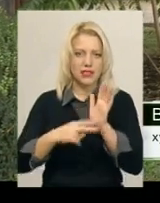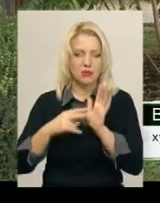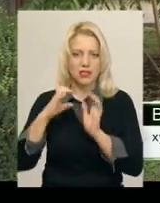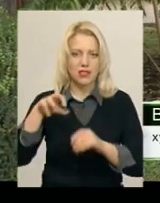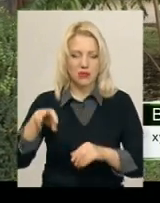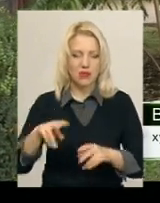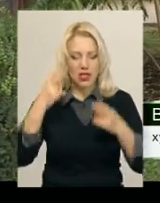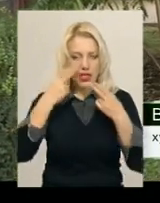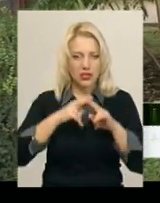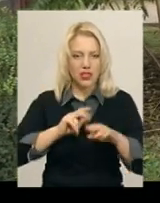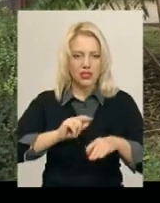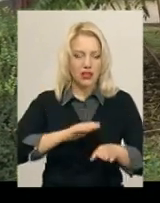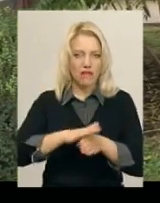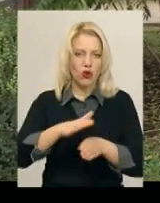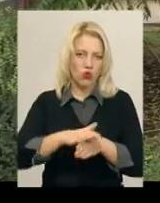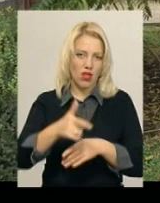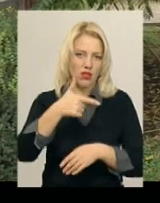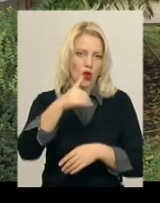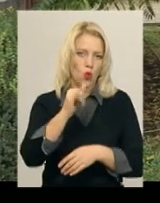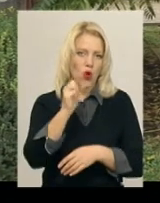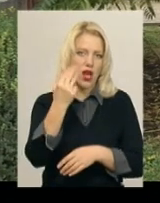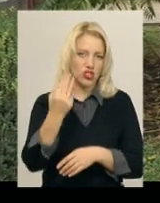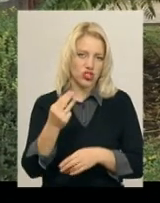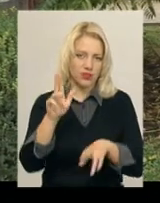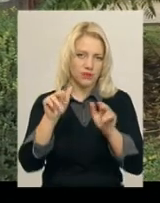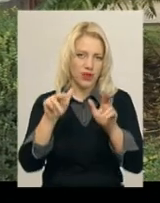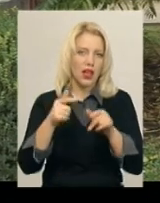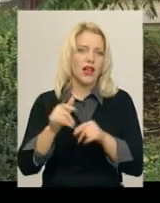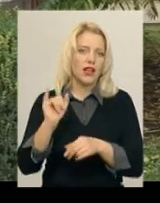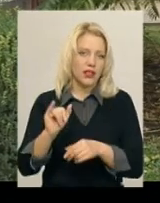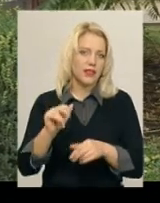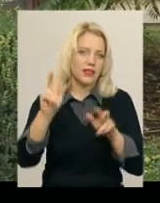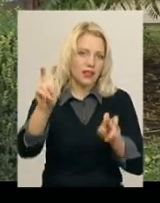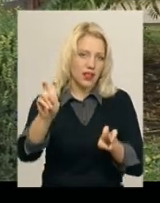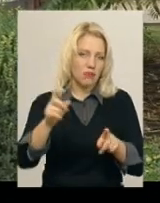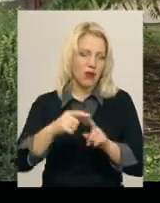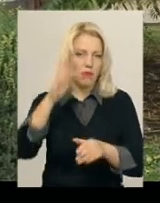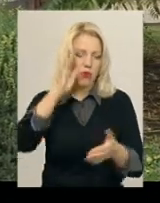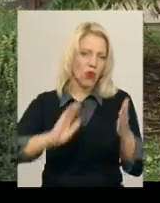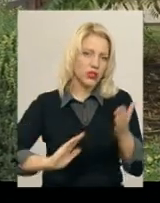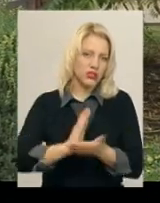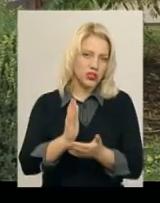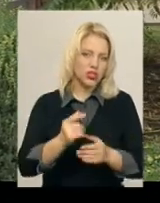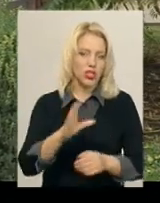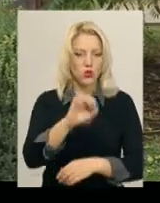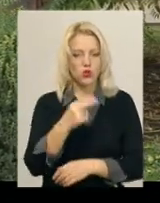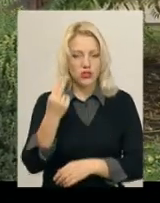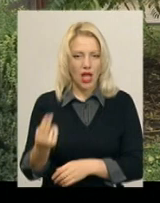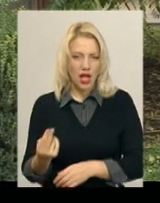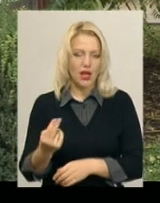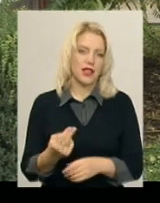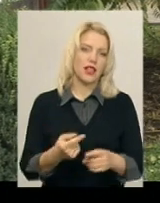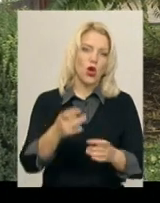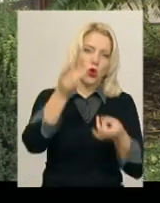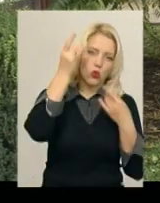виконання гуаш. Теми – політичний плакат, соціальний, культурний